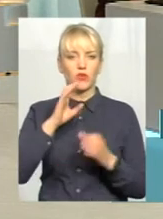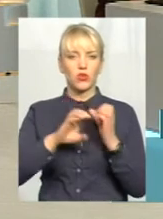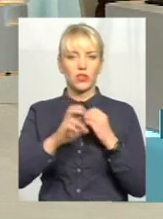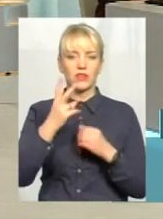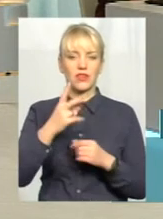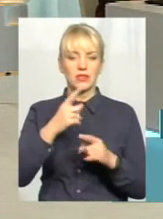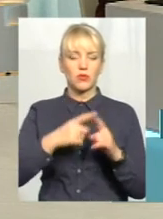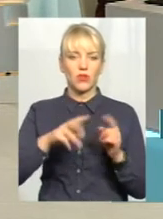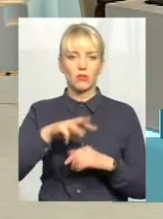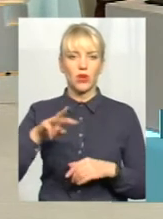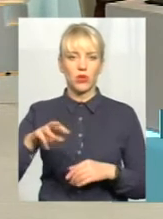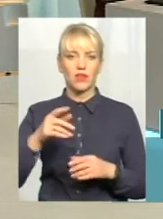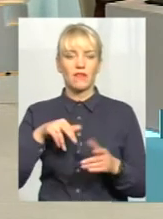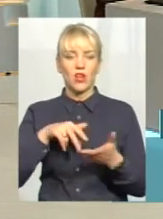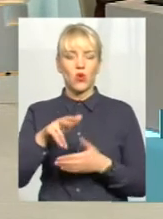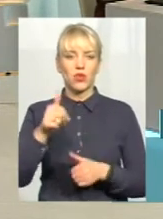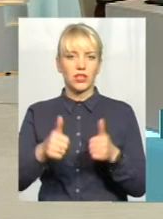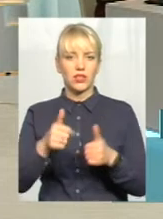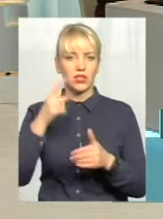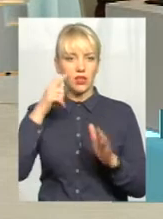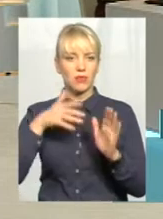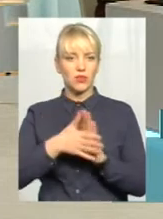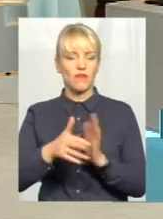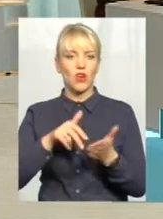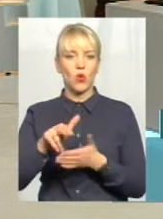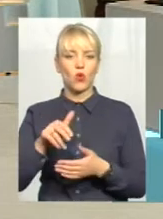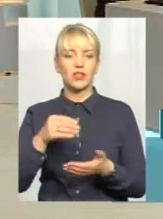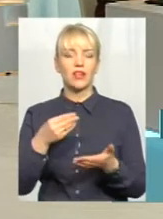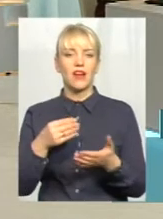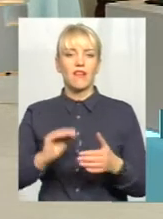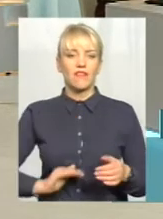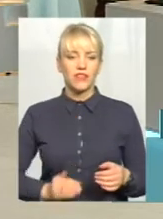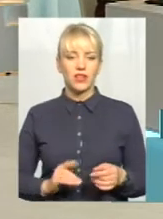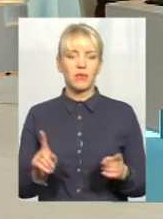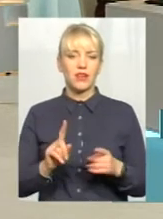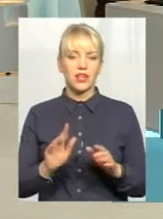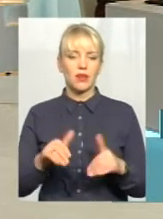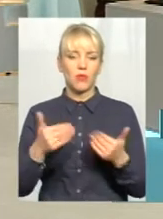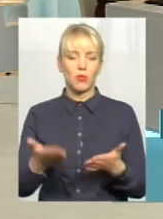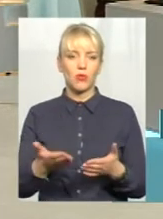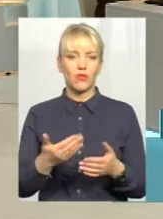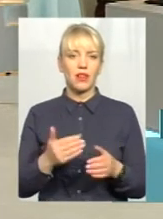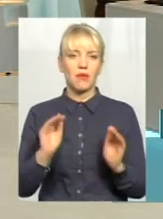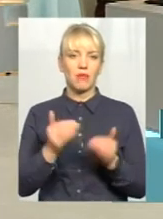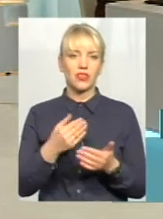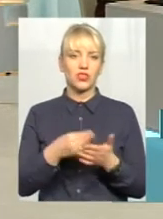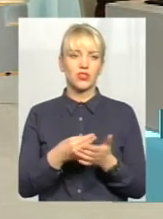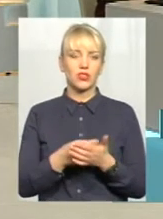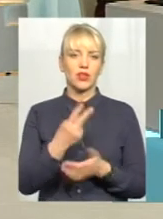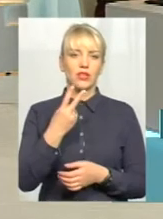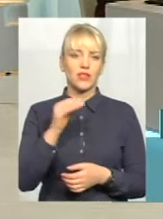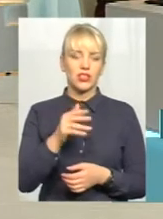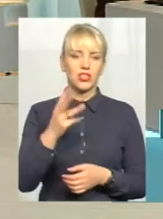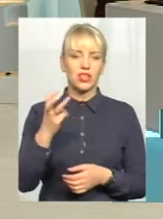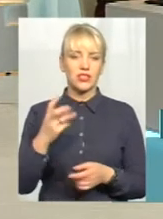виходить на тендер і вітогі на прозору виграє фірма, яка запропонувала меншу ціну, 2,3 ста, залишається 200 тисяч. І от, щоб